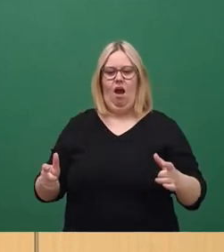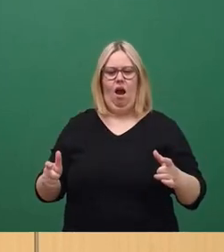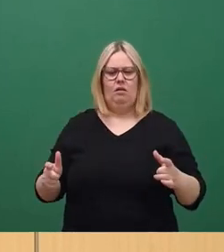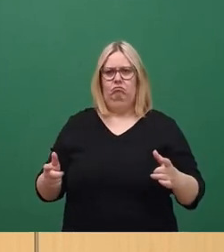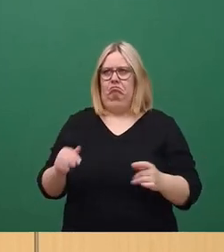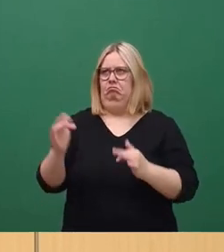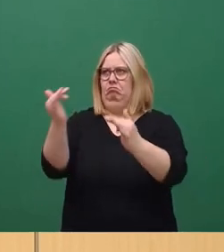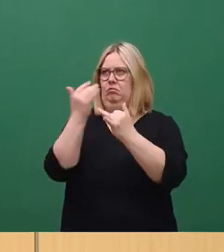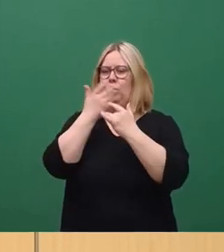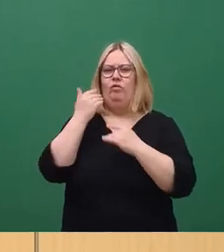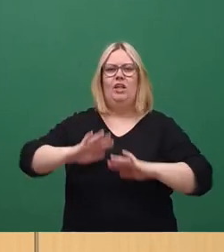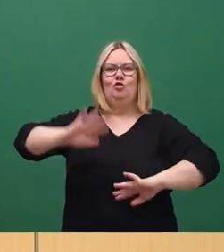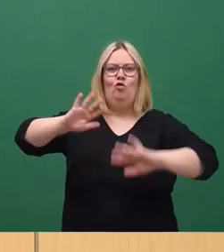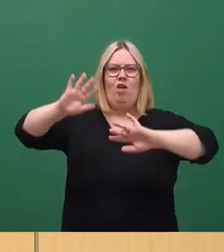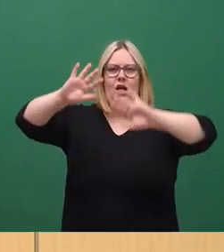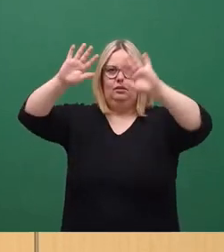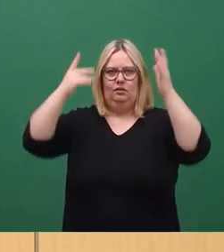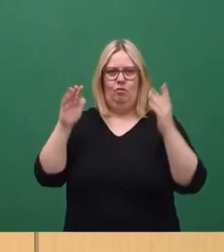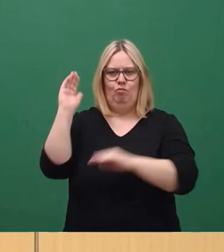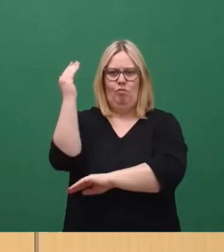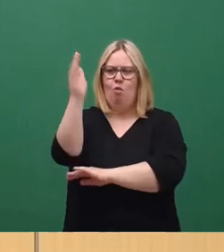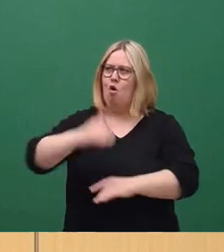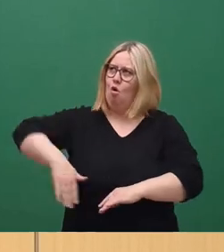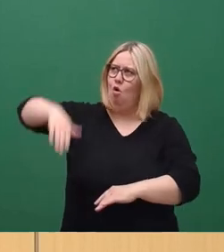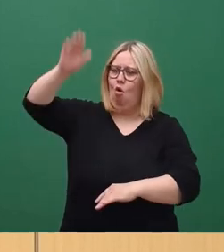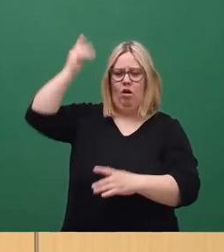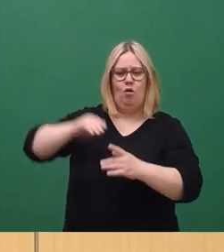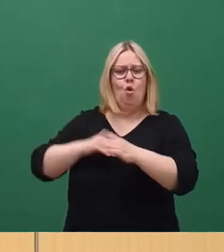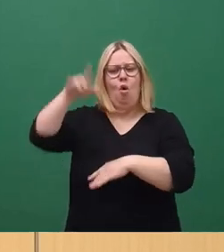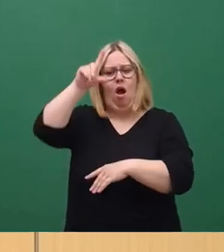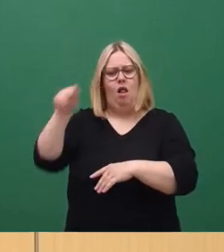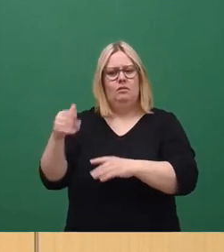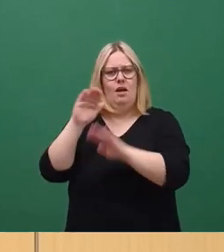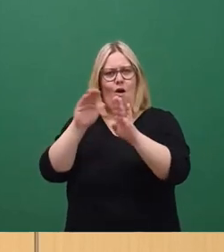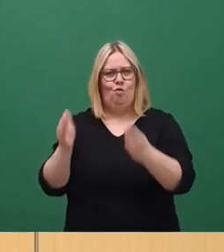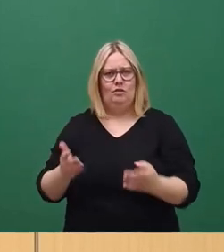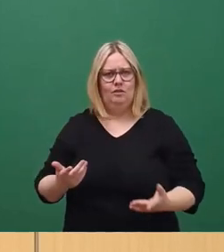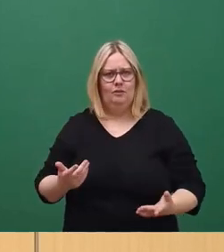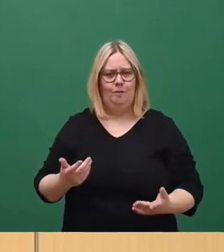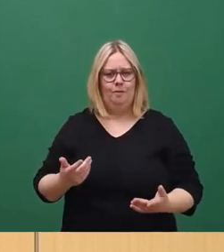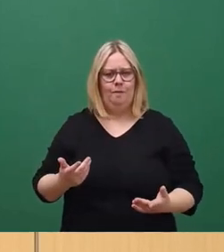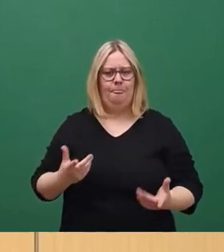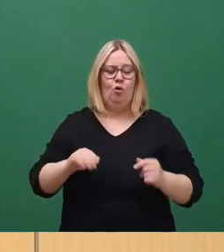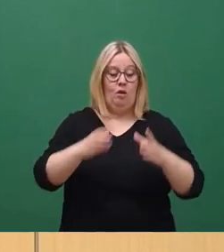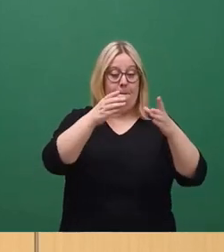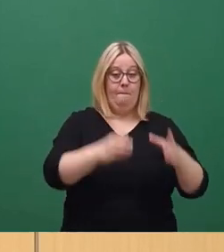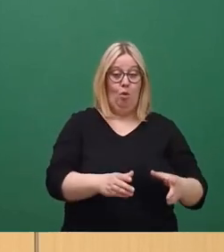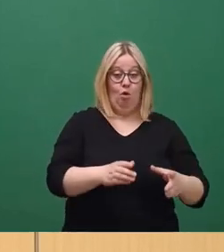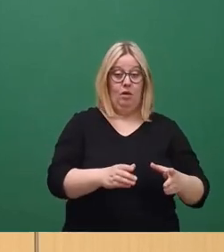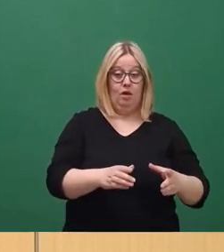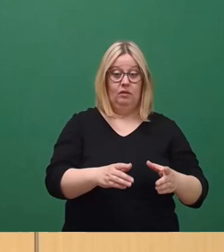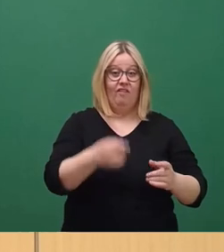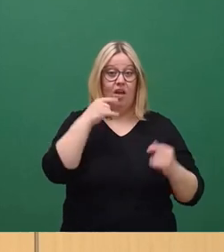wahrzunehmen. Sie sind nämlich zugewachsen von diesen Bäumen. Die Bäume sind so groß, größer als die Häuser. Sie finden die Brunnen nur noch, indem Sie im Prinzip an diesen